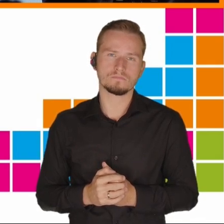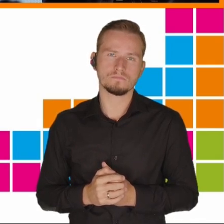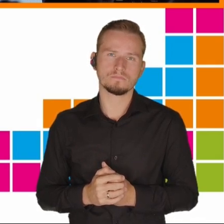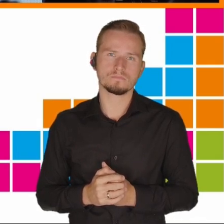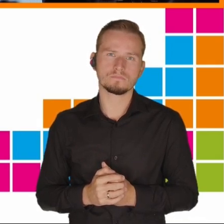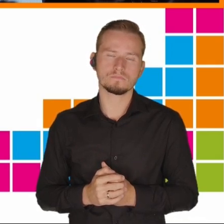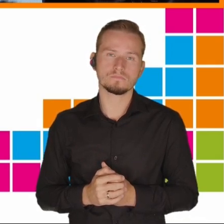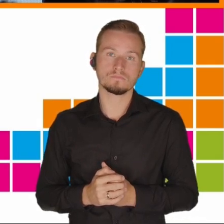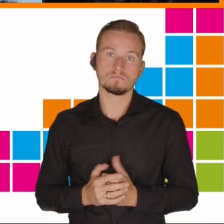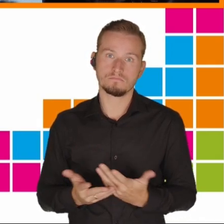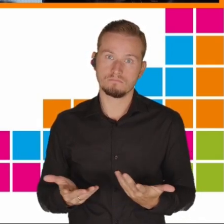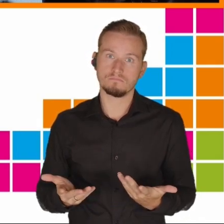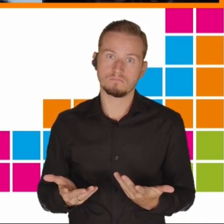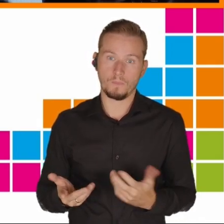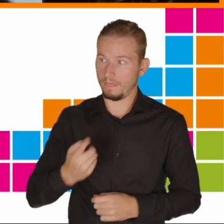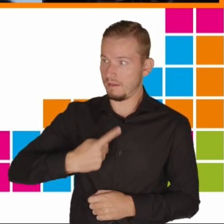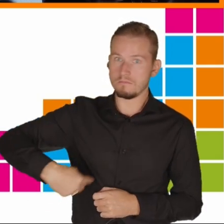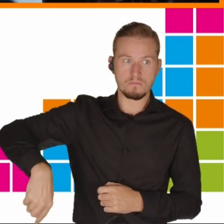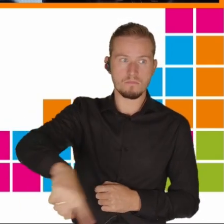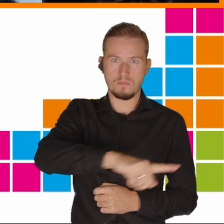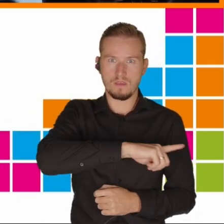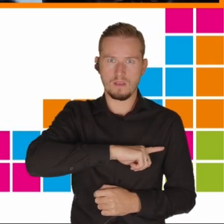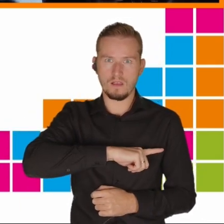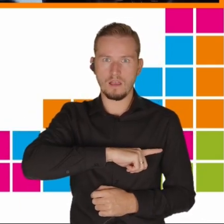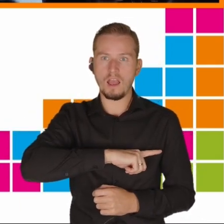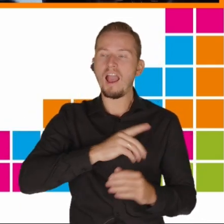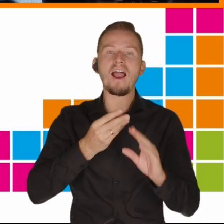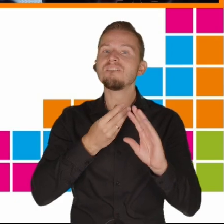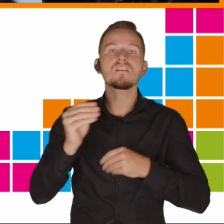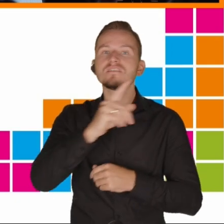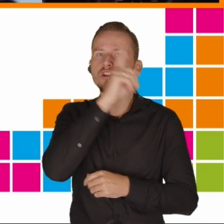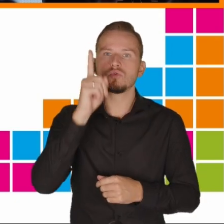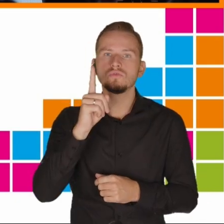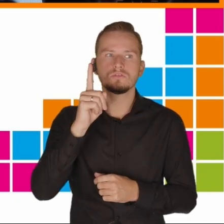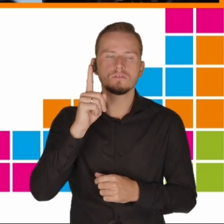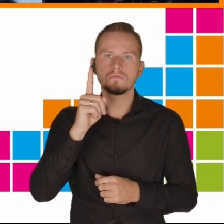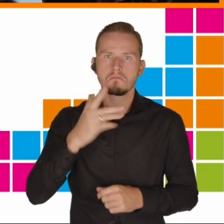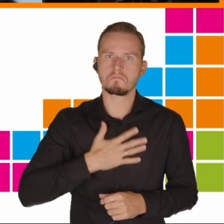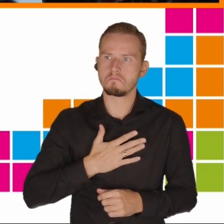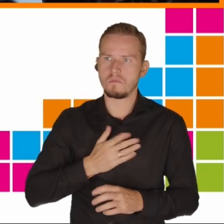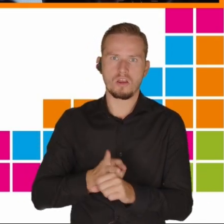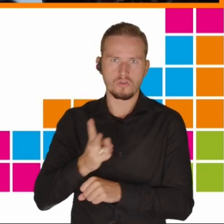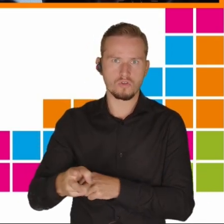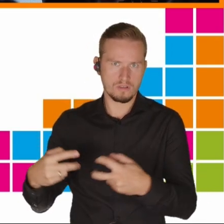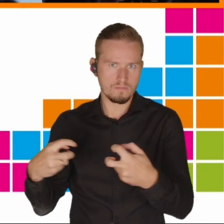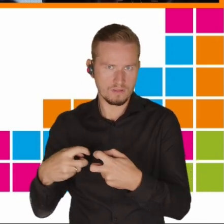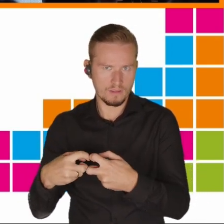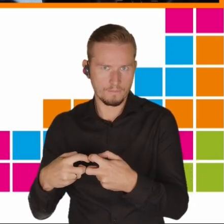Większość z nas ma dostęp do internetu, ale jest też